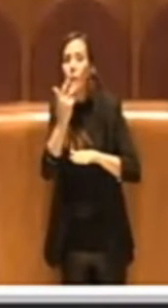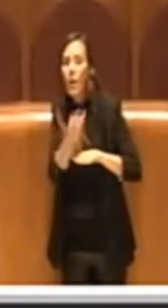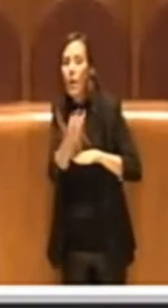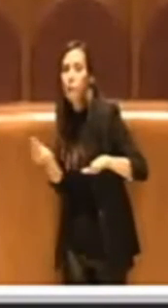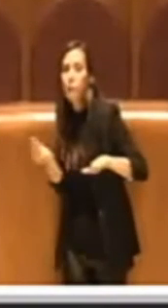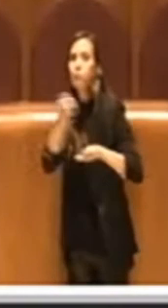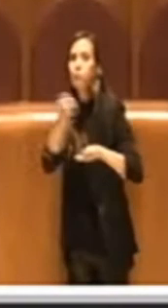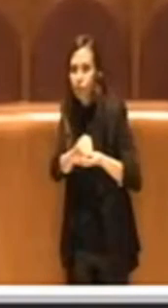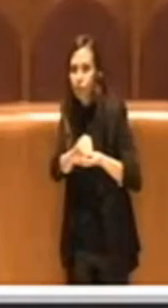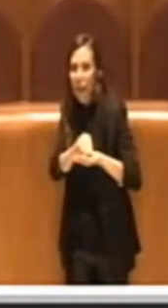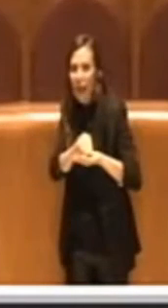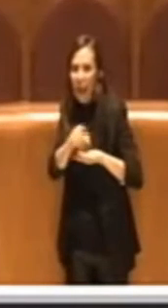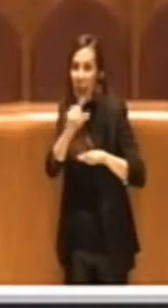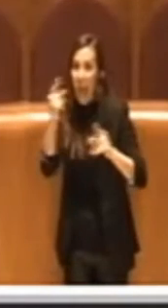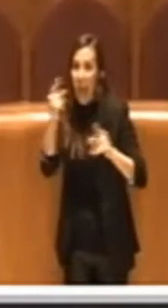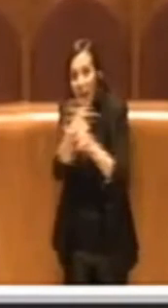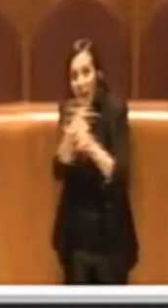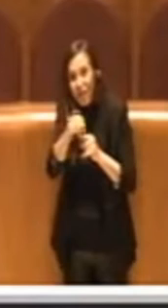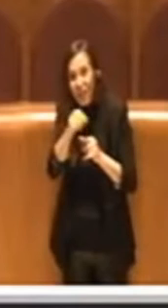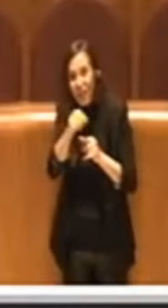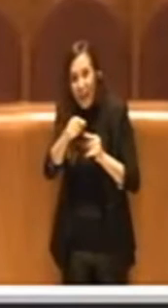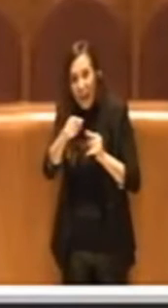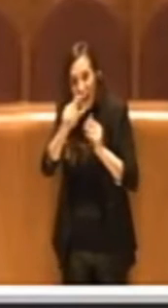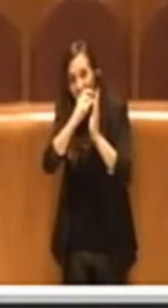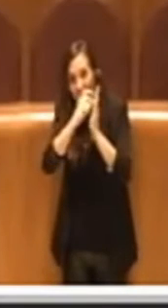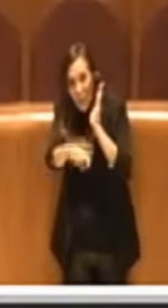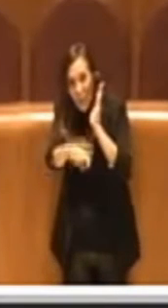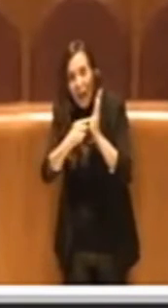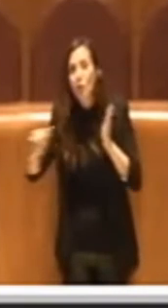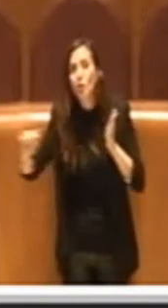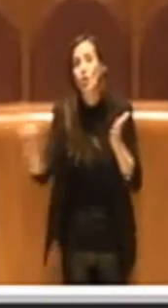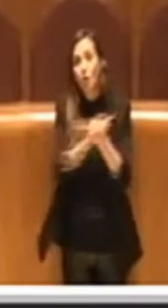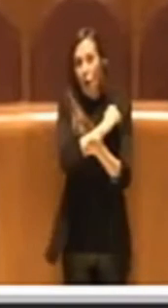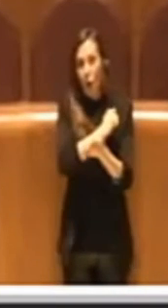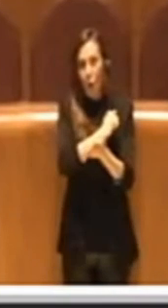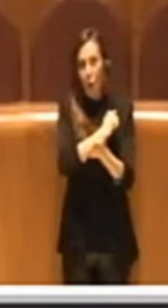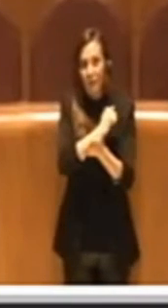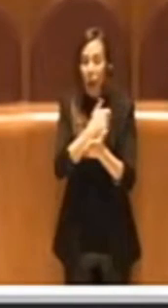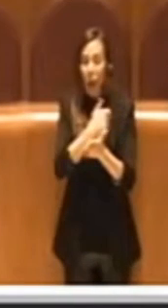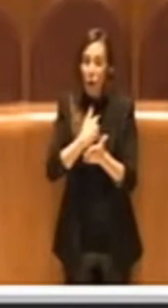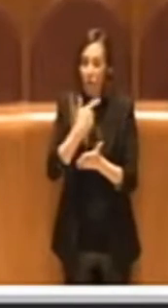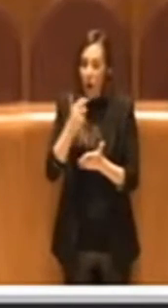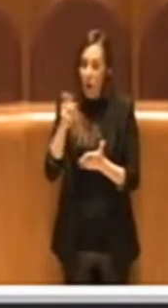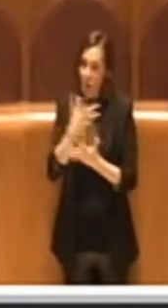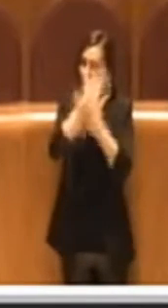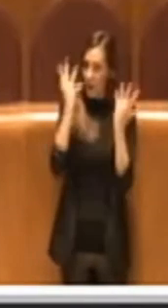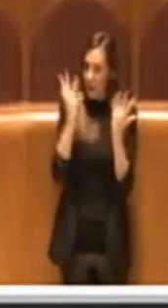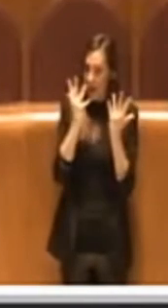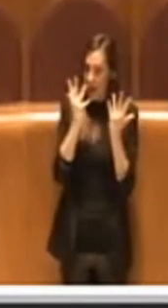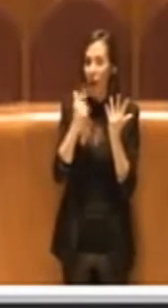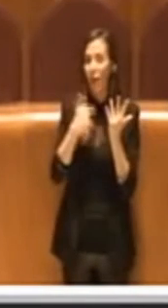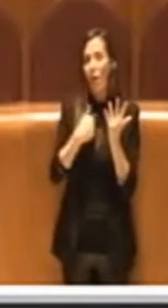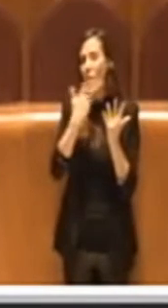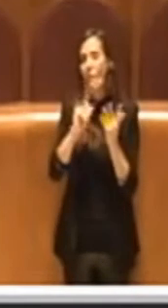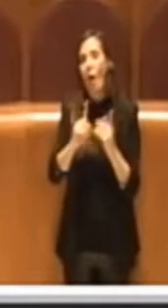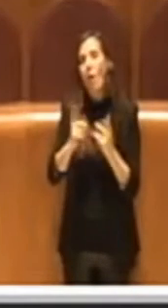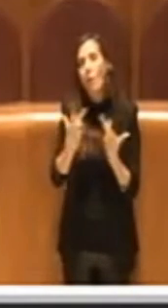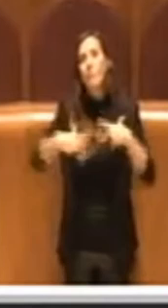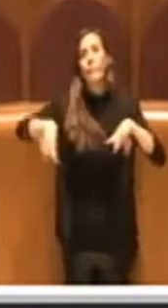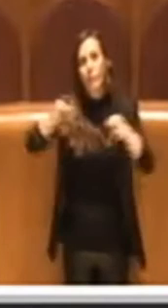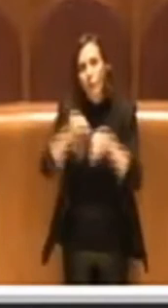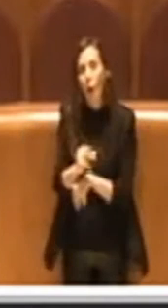quindi vorrei che fosse chiaro questo concetto e che poi non vi è più necessità di entrare nel merito di queste cose perché